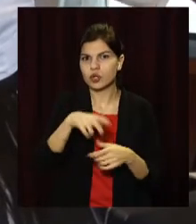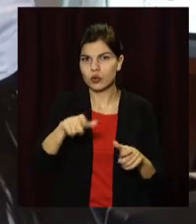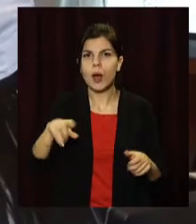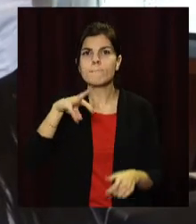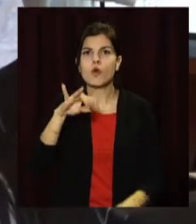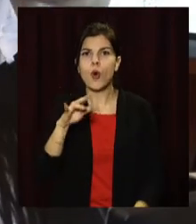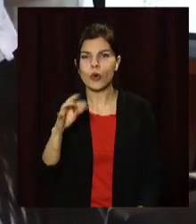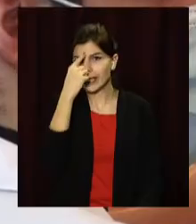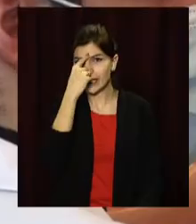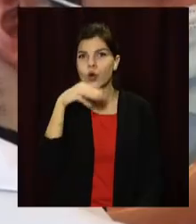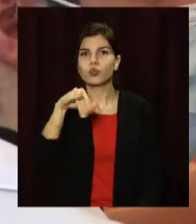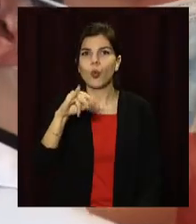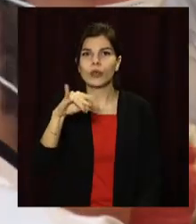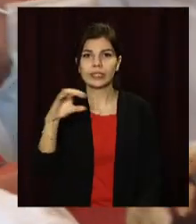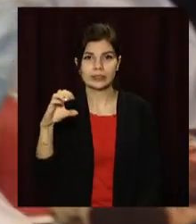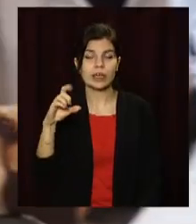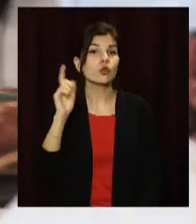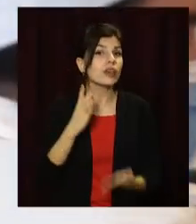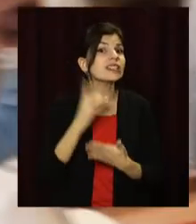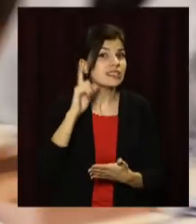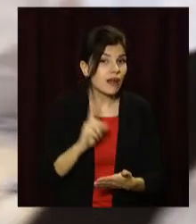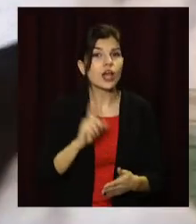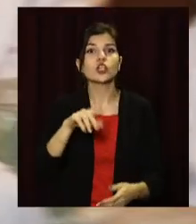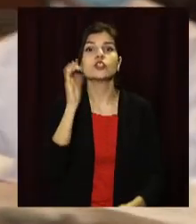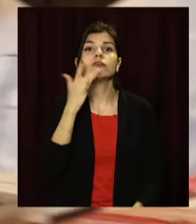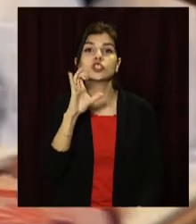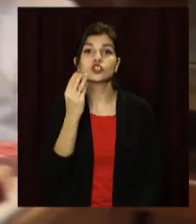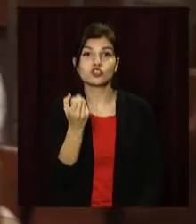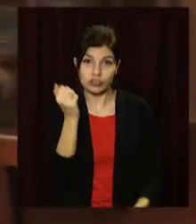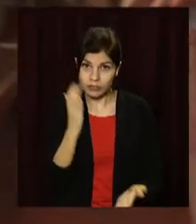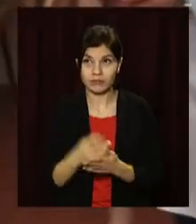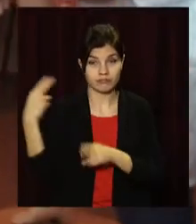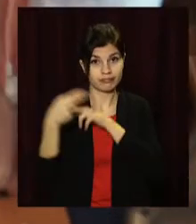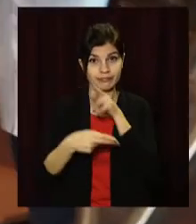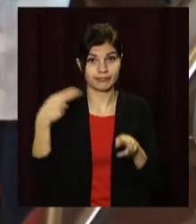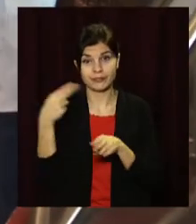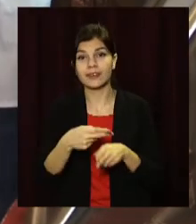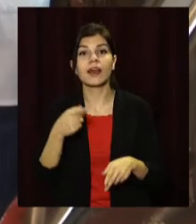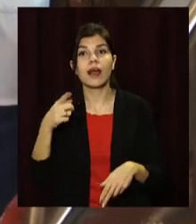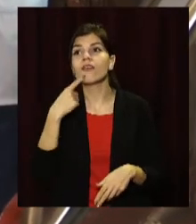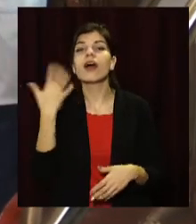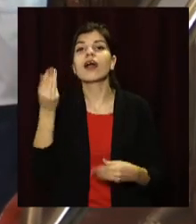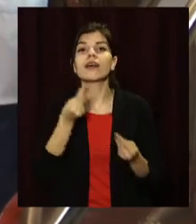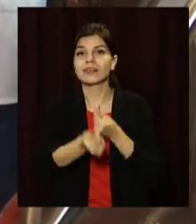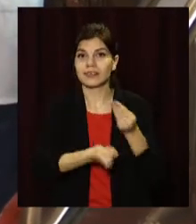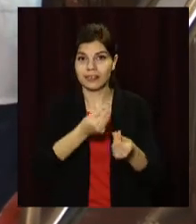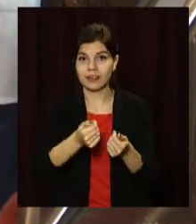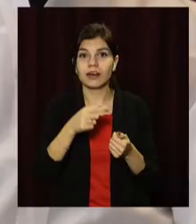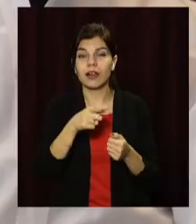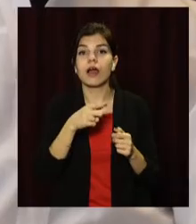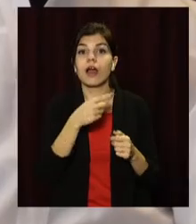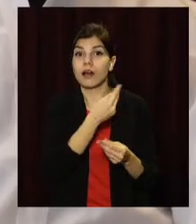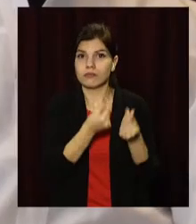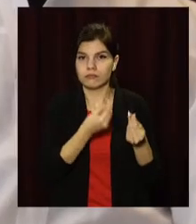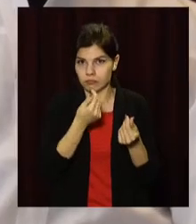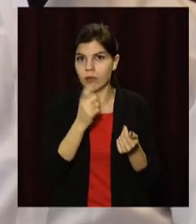з Марокко, Індії та Тунісу. Хоча є також з Ізраїлю та навіть США. У вищі, кажуть, кошти, які сплачують іноземні студенти, дозволяють їм робити ремонти,